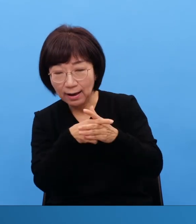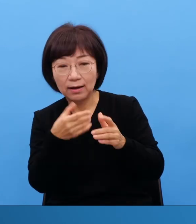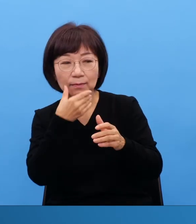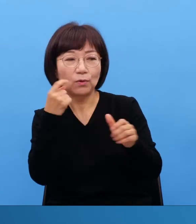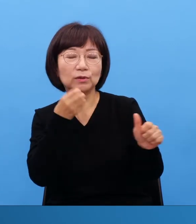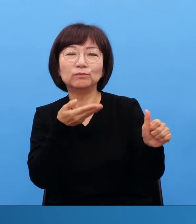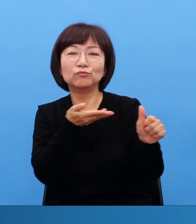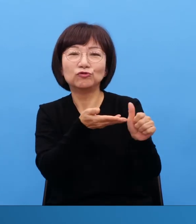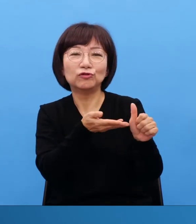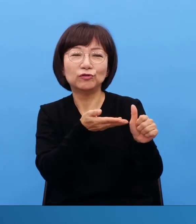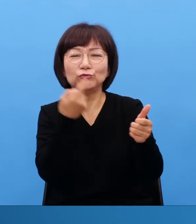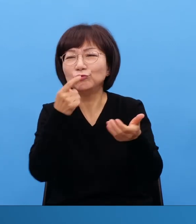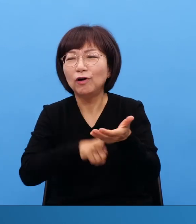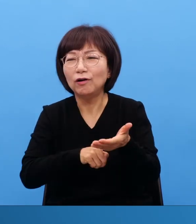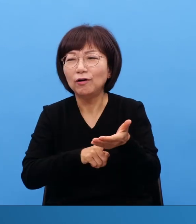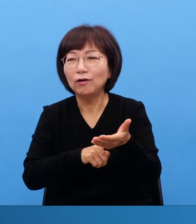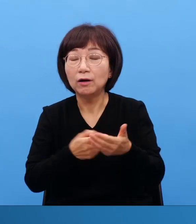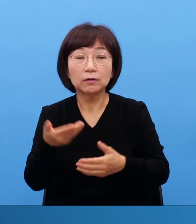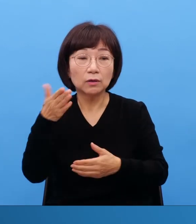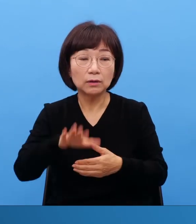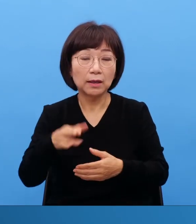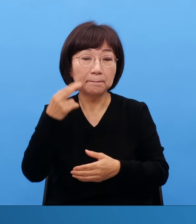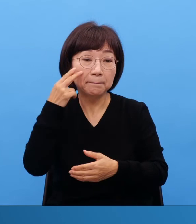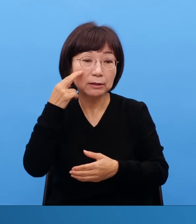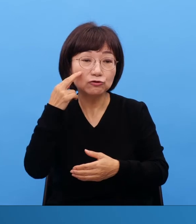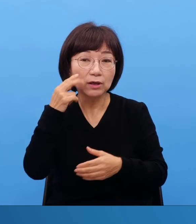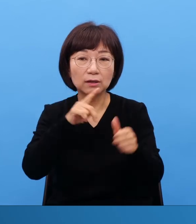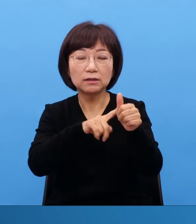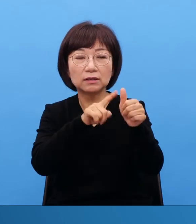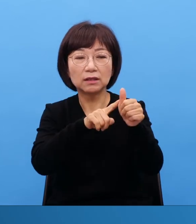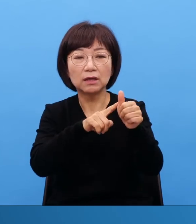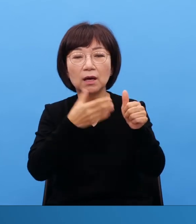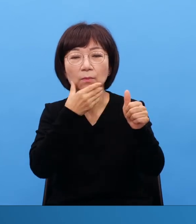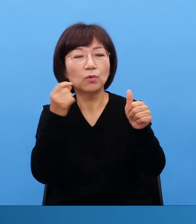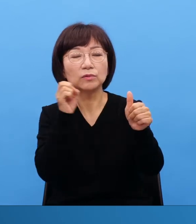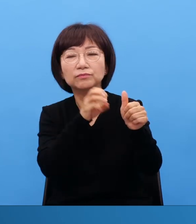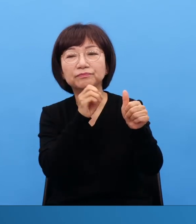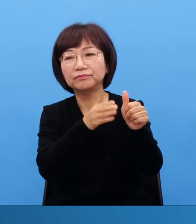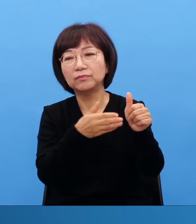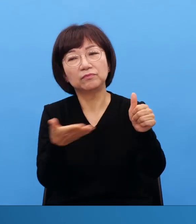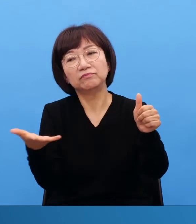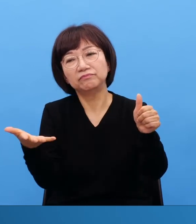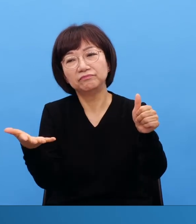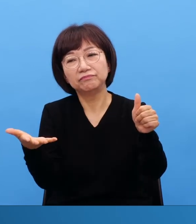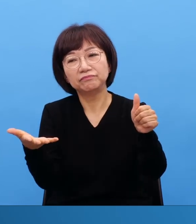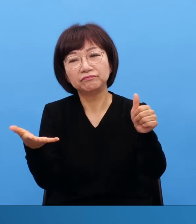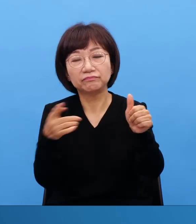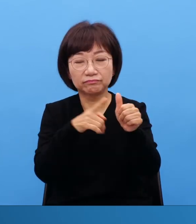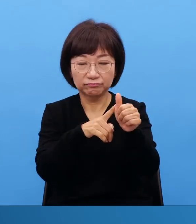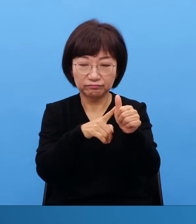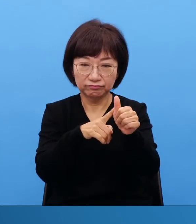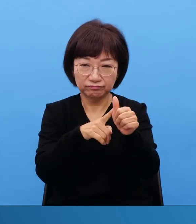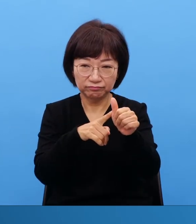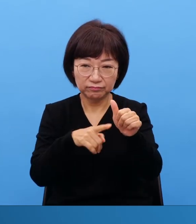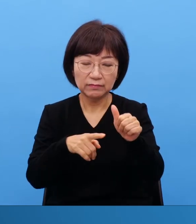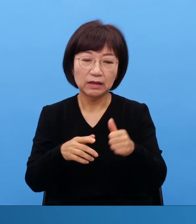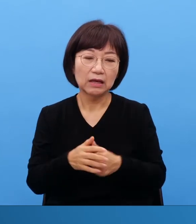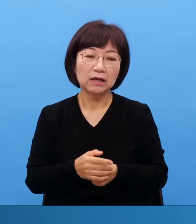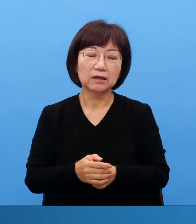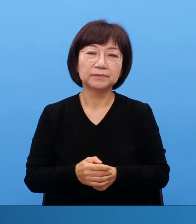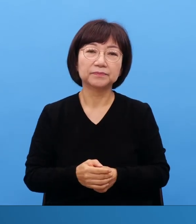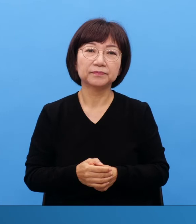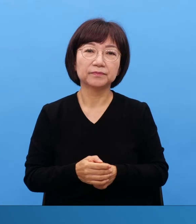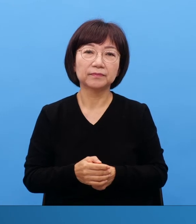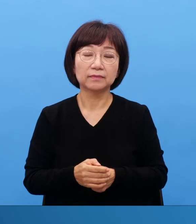그는 못 준 거예요 그는 이 교회의 책임입니다 그 중의자 여러분들이 지금 뭘 준비해야